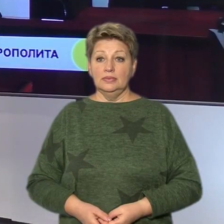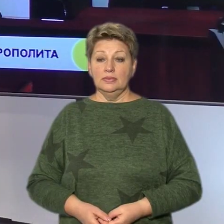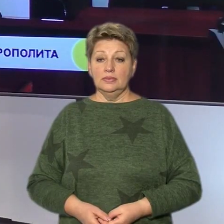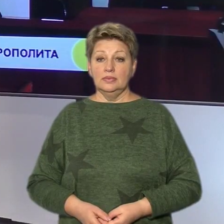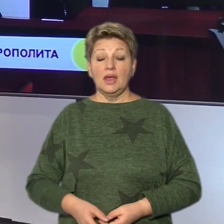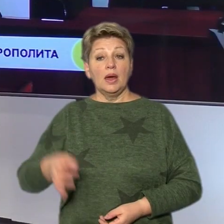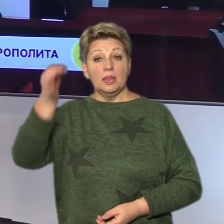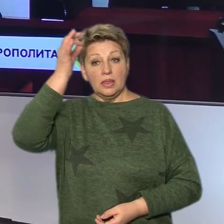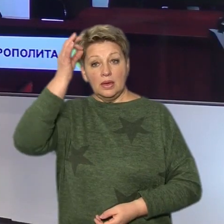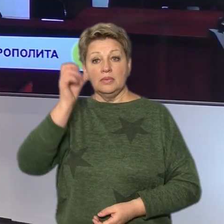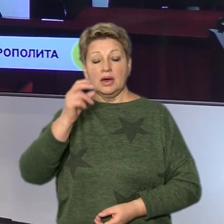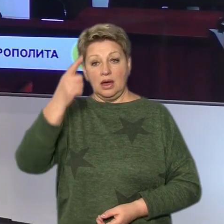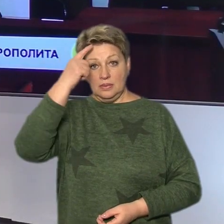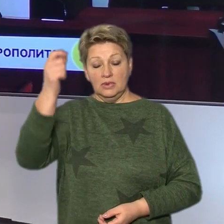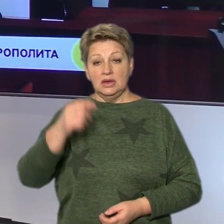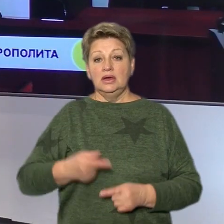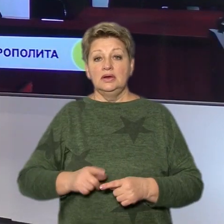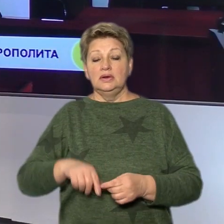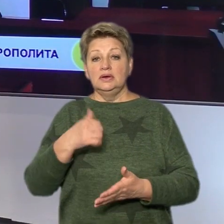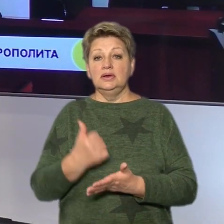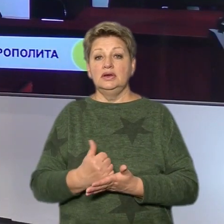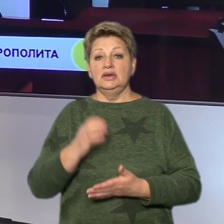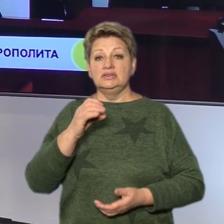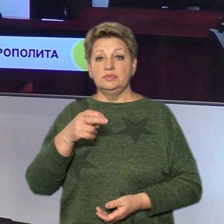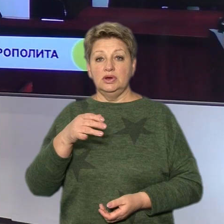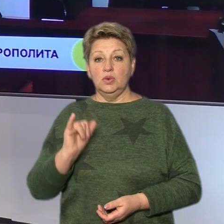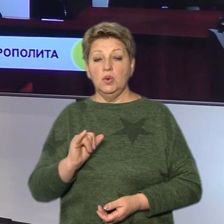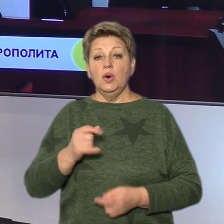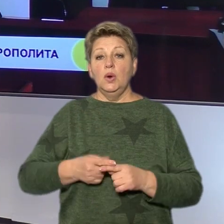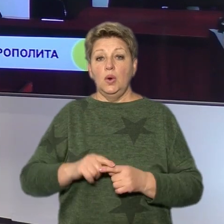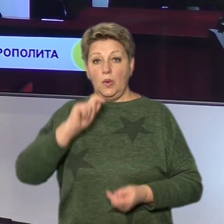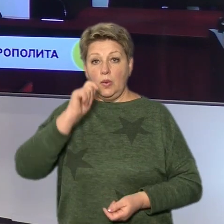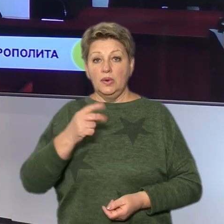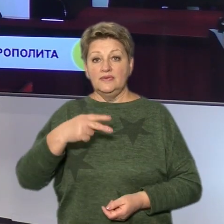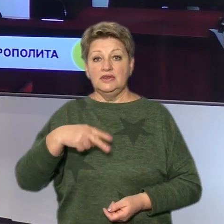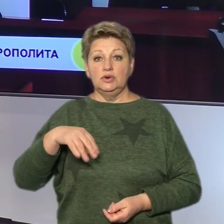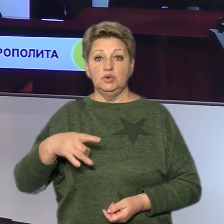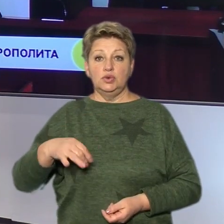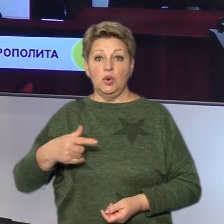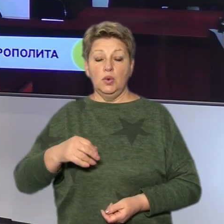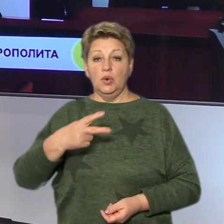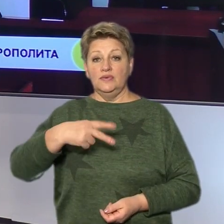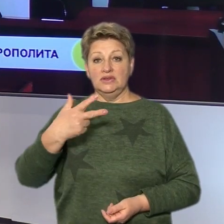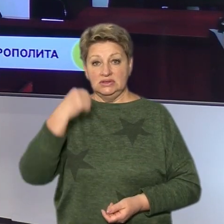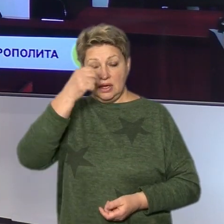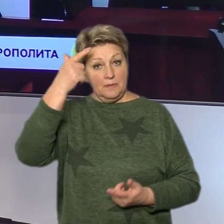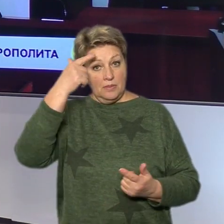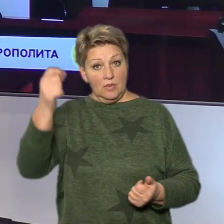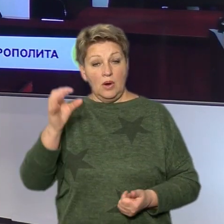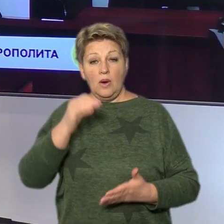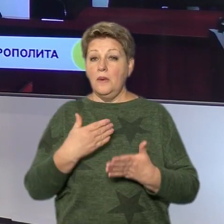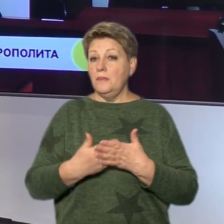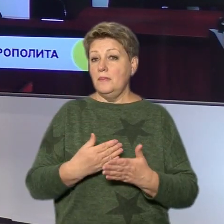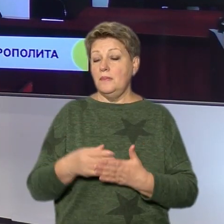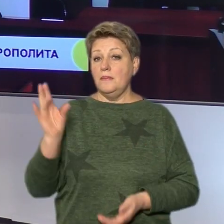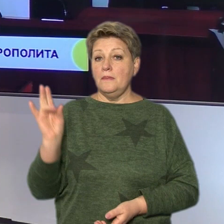Нагадаю, як повідомила речниця СБУ в області Катерина Дрога, Служба безпеки України 20 лютого 2023-го повідомила про підозру